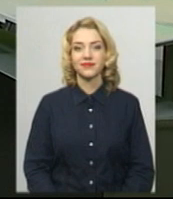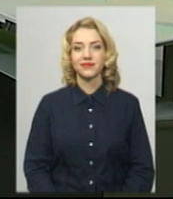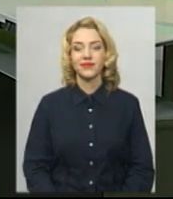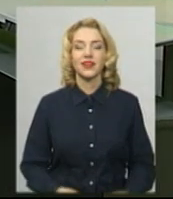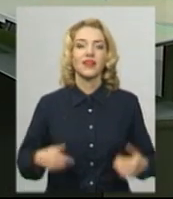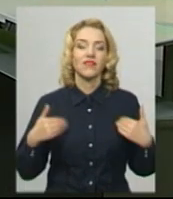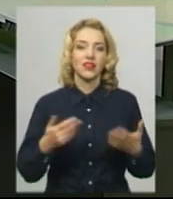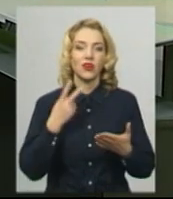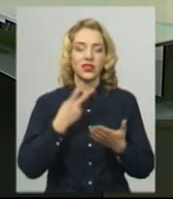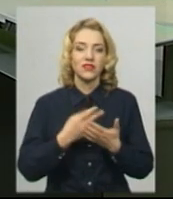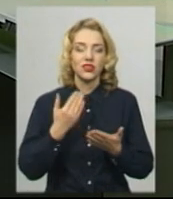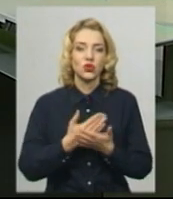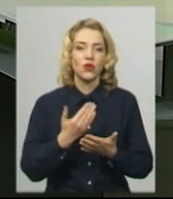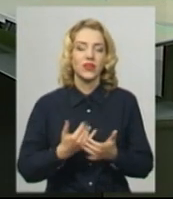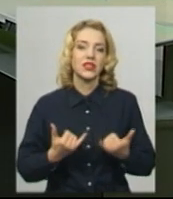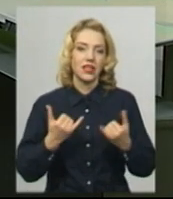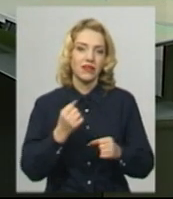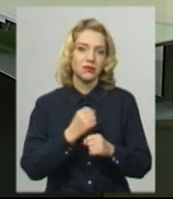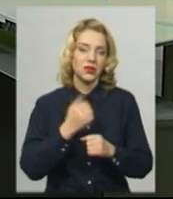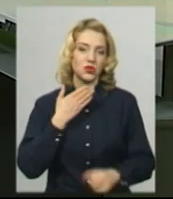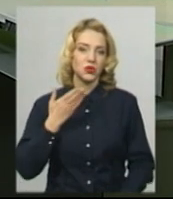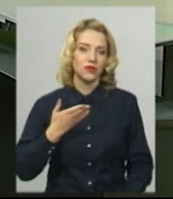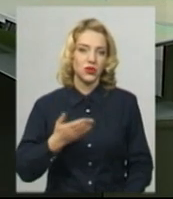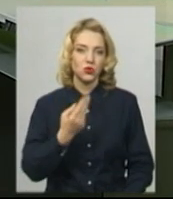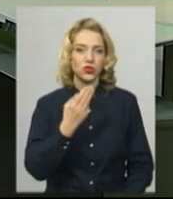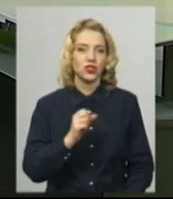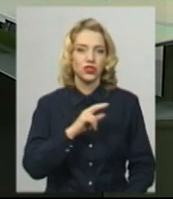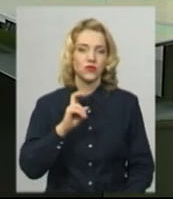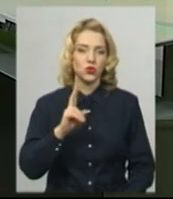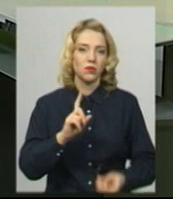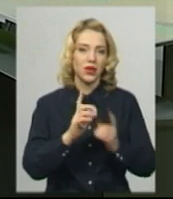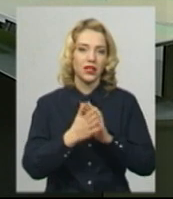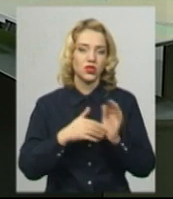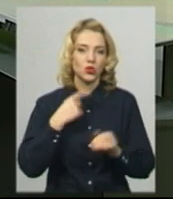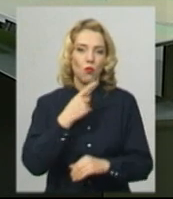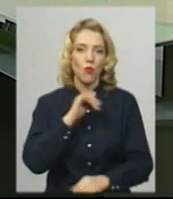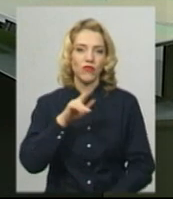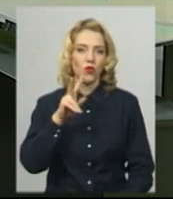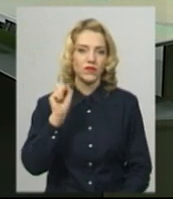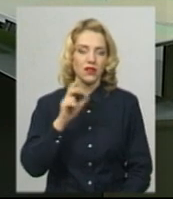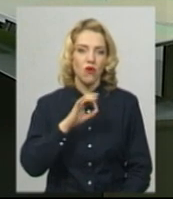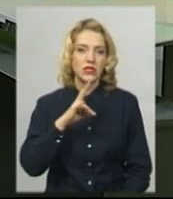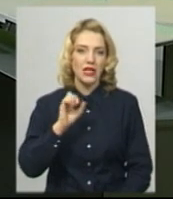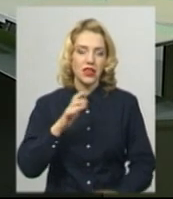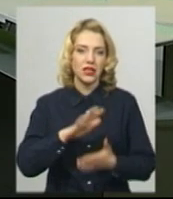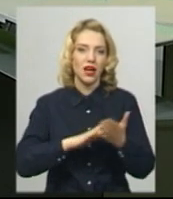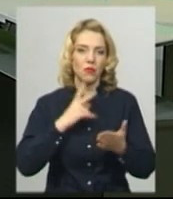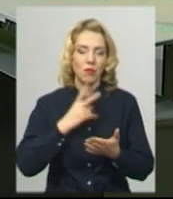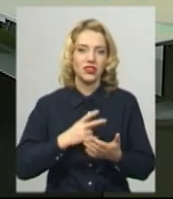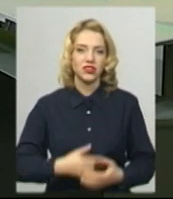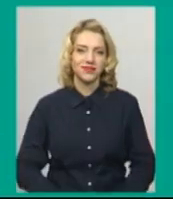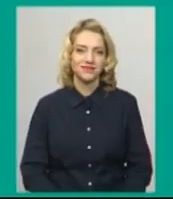Вітаю, ви дивитесь новини. У студії для вас працюють ведуча Катерина Шевчук, на жест умову перекладає Оксана Фіновська. Далі ви побачите.